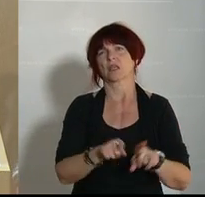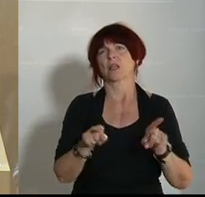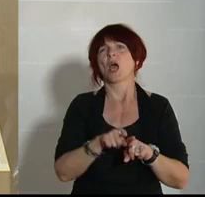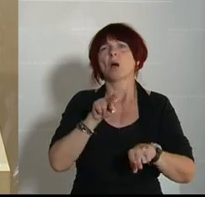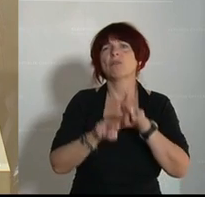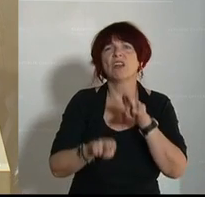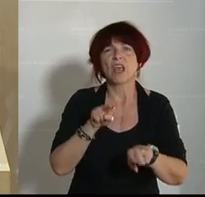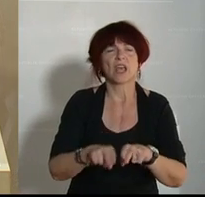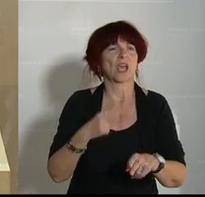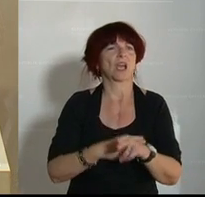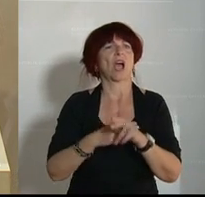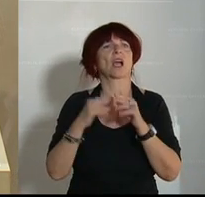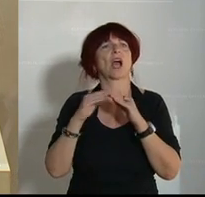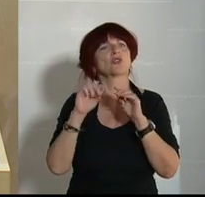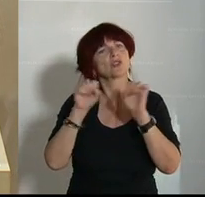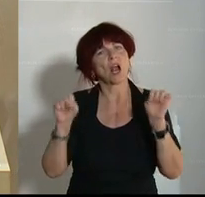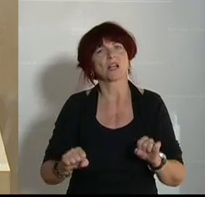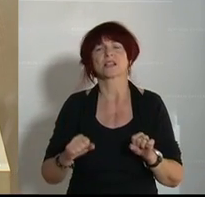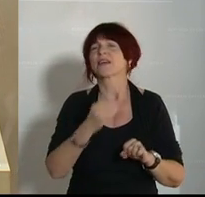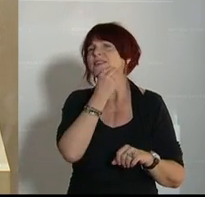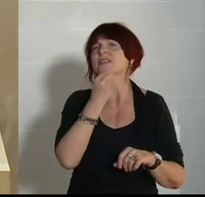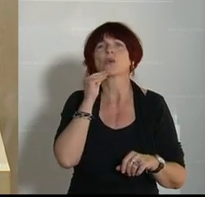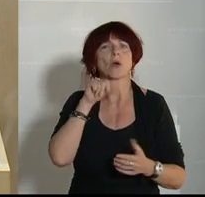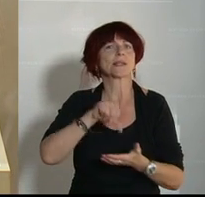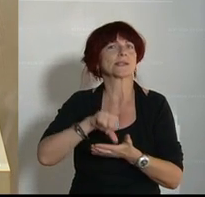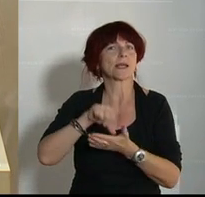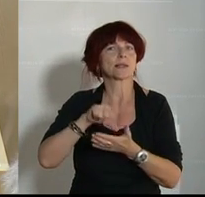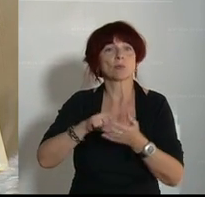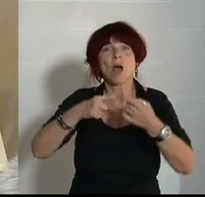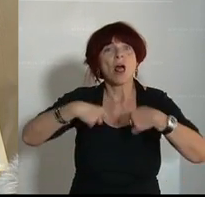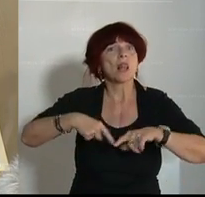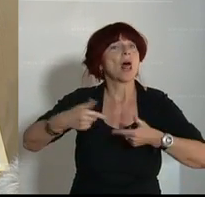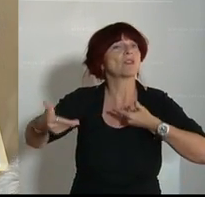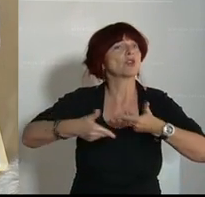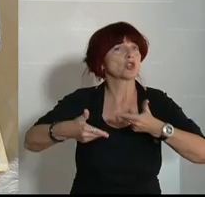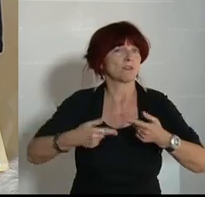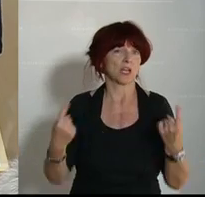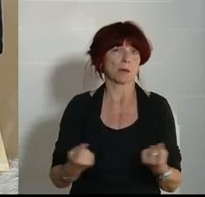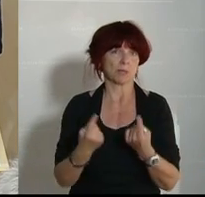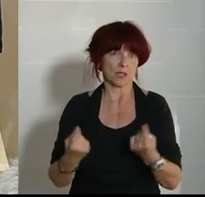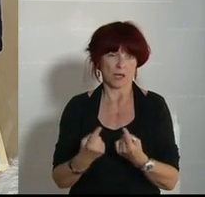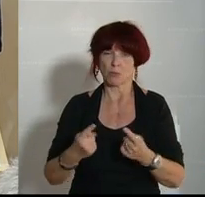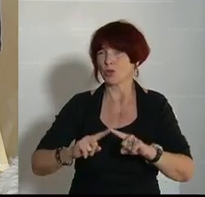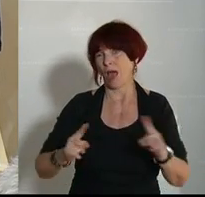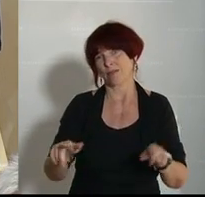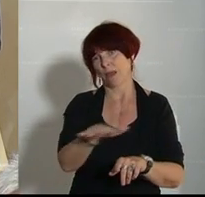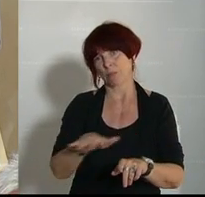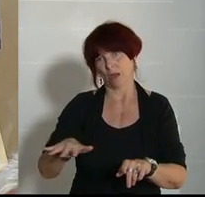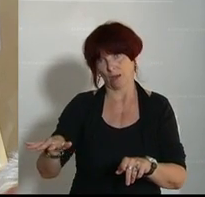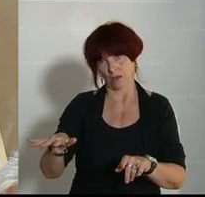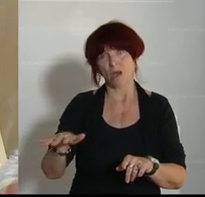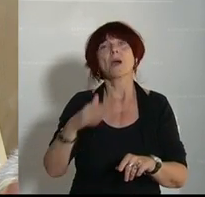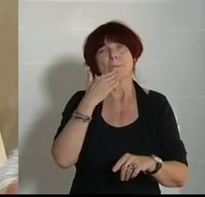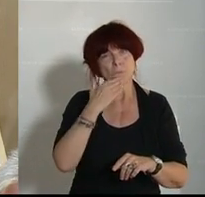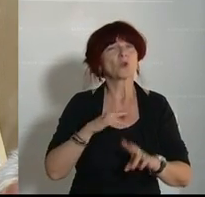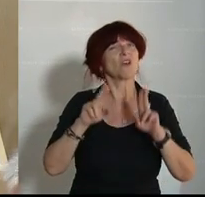in Seniorenzentren, auf landwirtschaftlichen Betrieben und in vielen weiteren Bereichen. Und für das möchte ich an dieser Stelle recht herzlich Danke